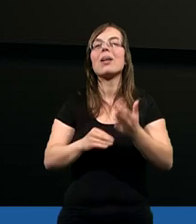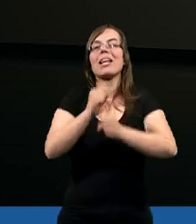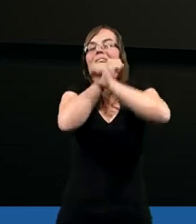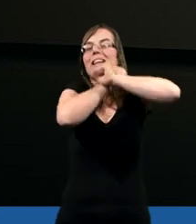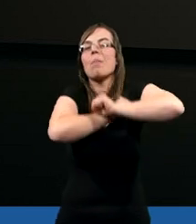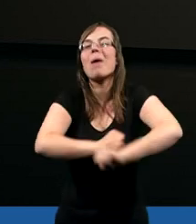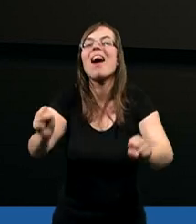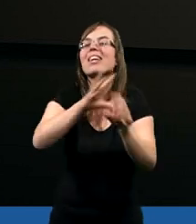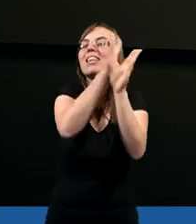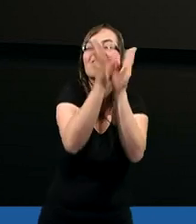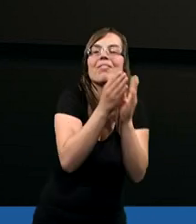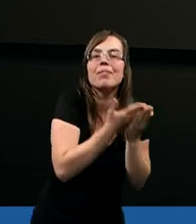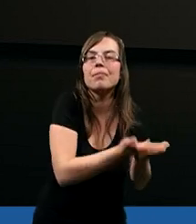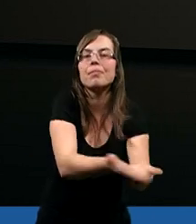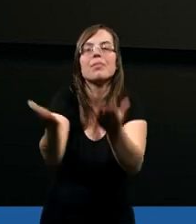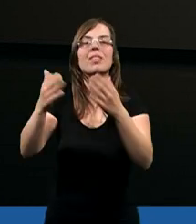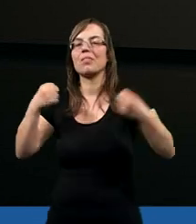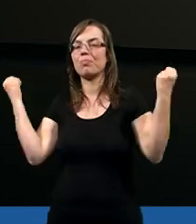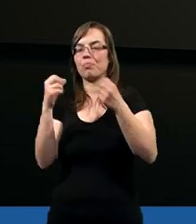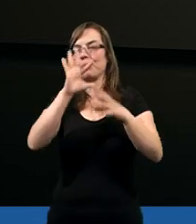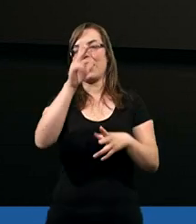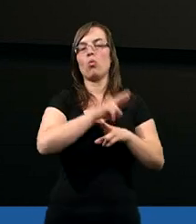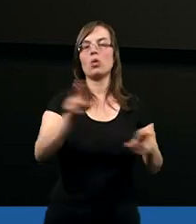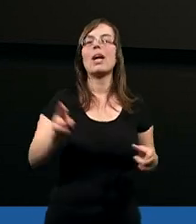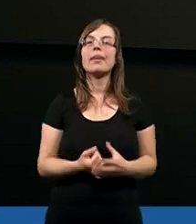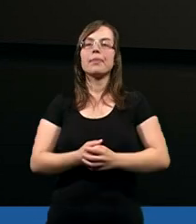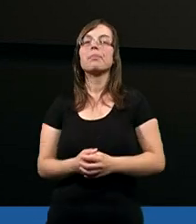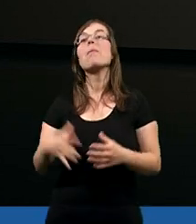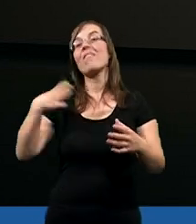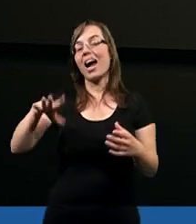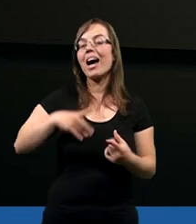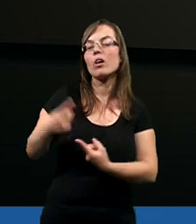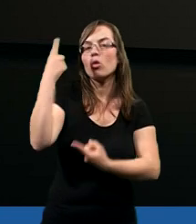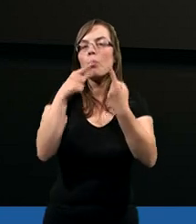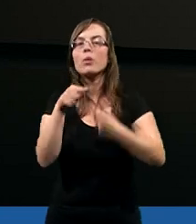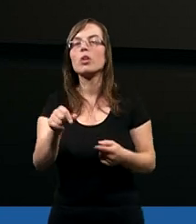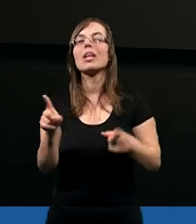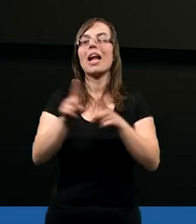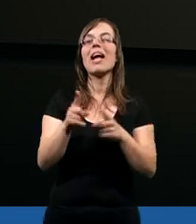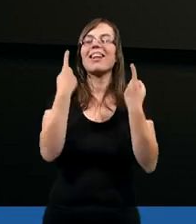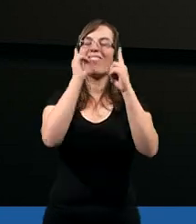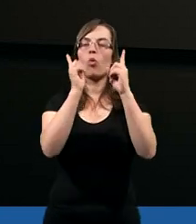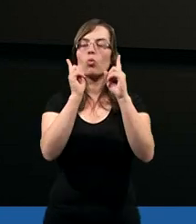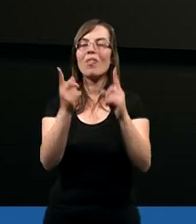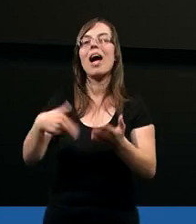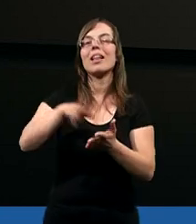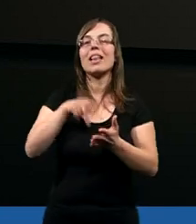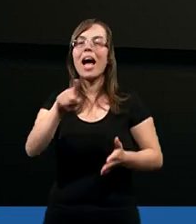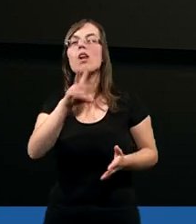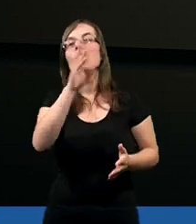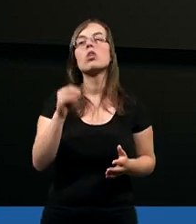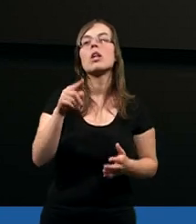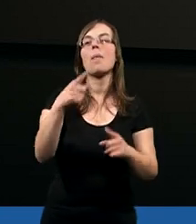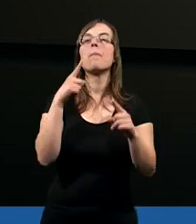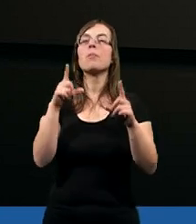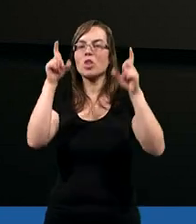napisał, zbawienie i to jest piękną rzecz. Myślę, że warto tutaj też zwrócić uwagę, że